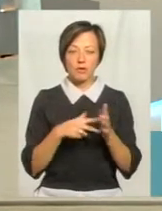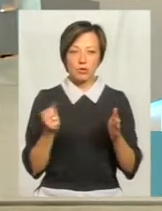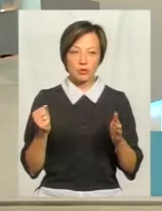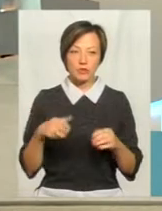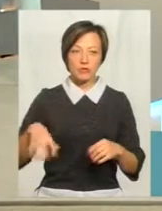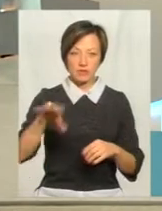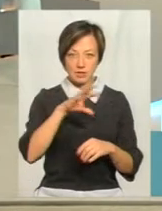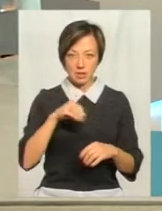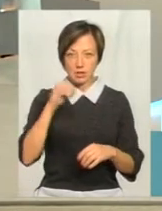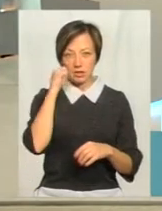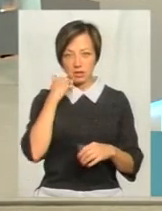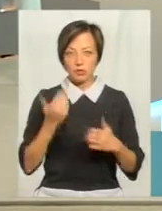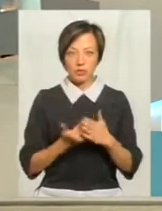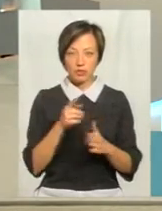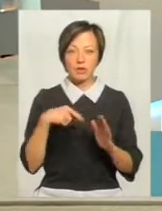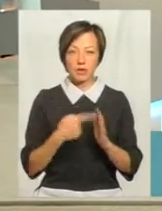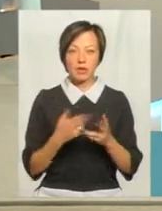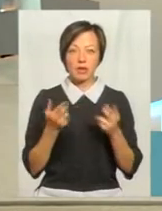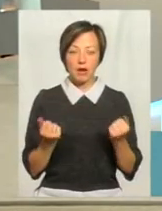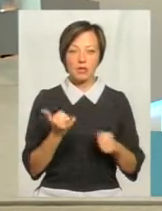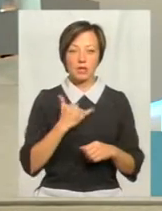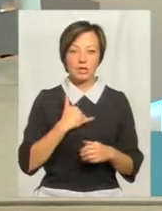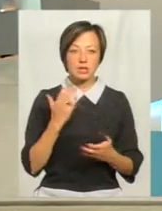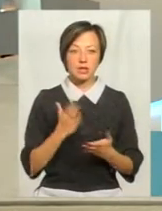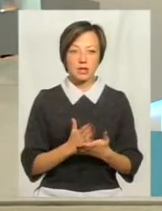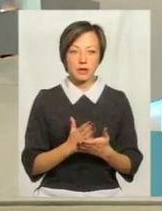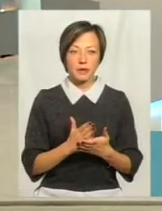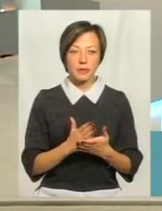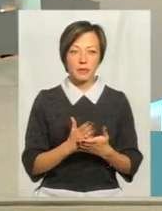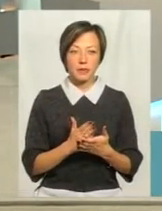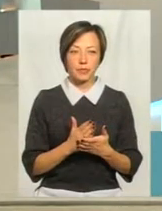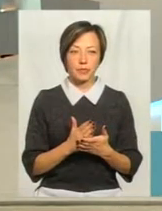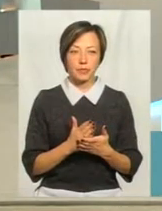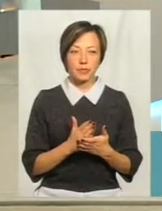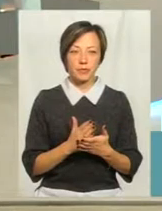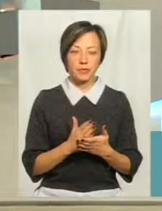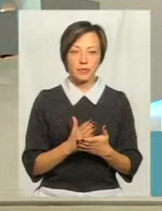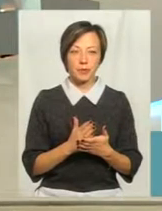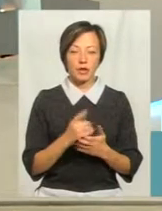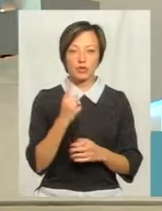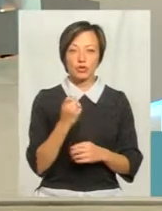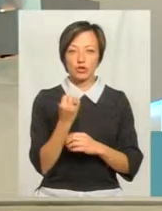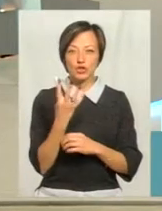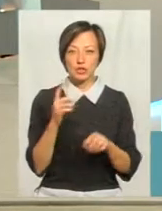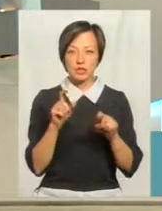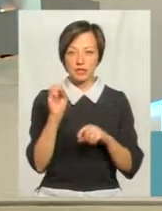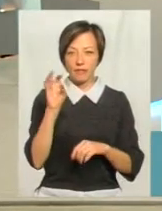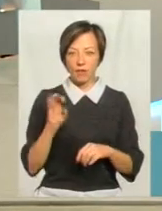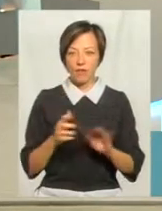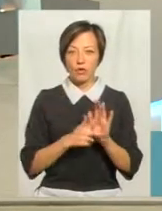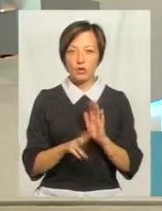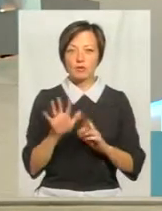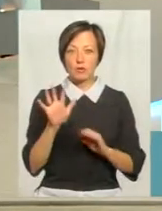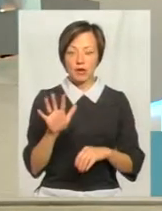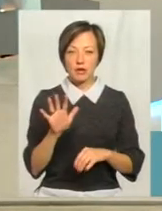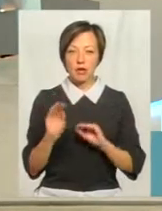про всі, і про старіші, і про нові? Так. Ну, в нас є, значить, 114 об'єктів, них 85 об